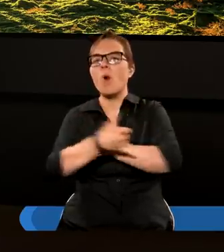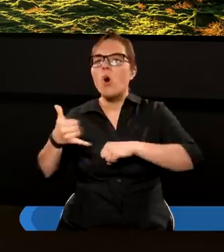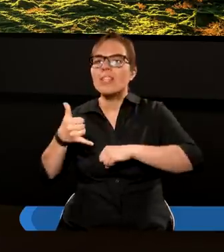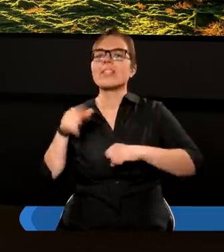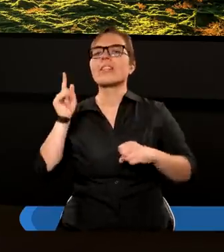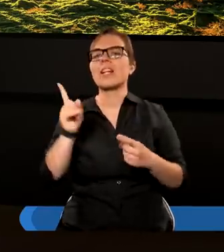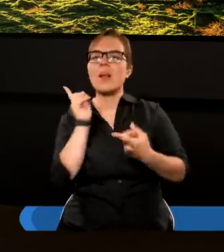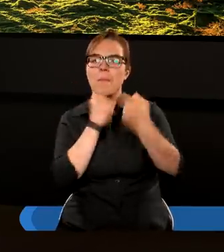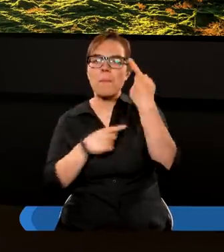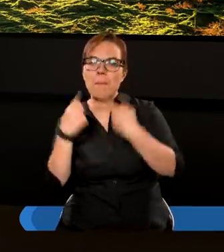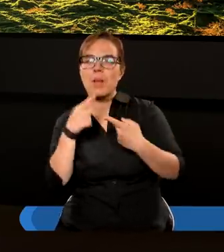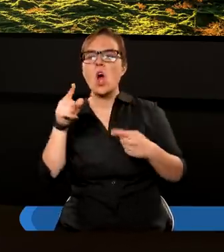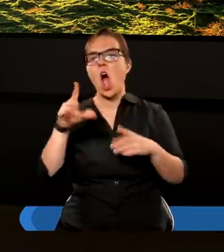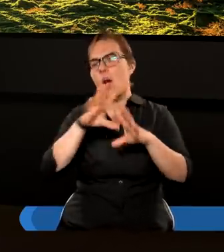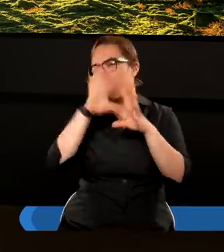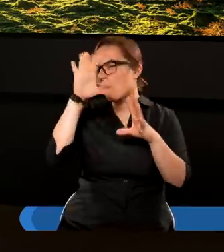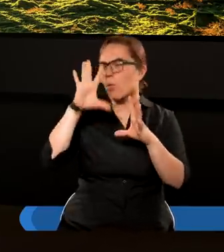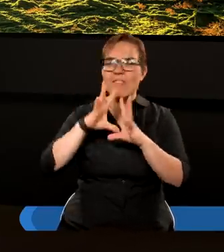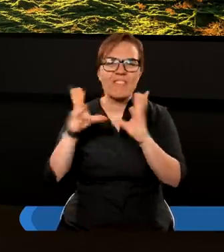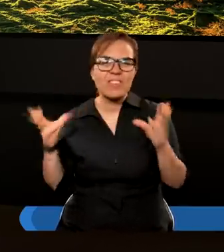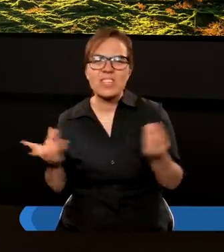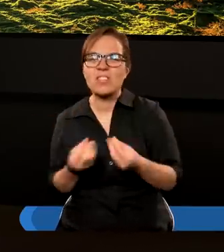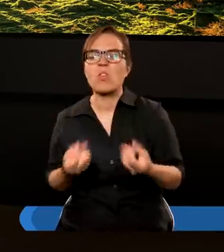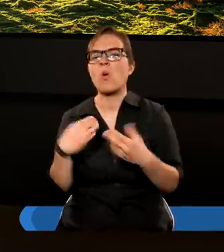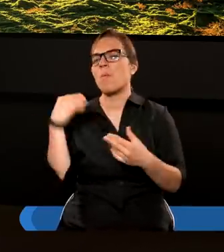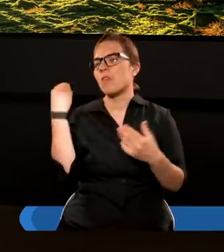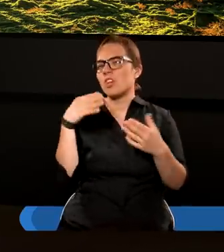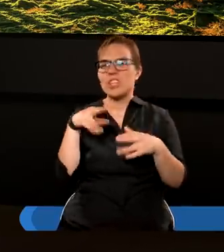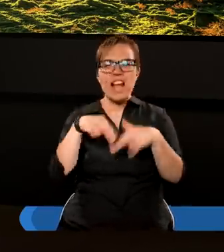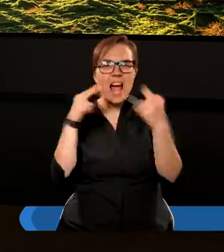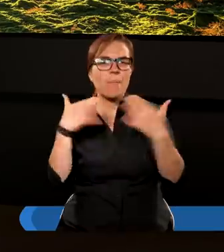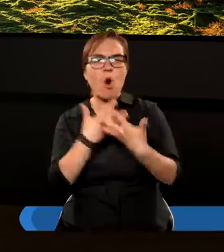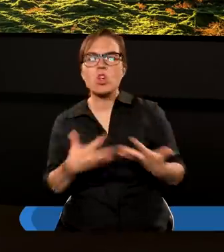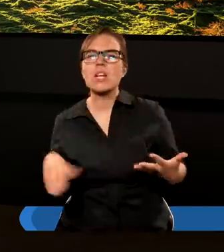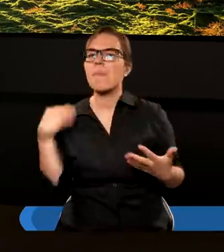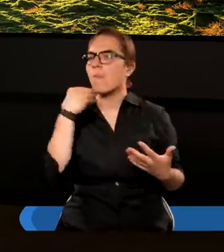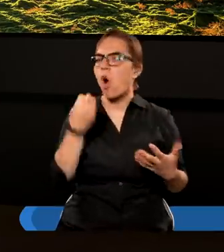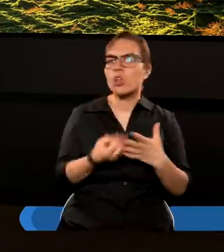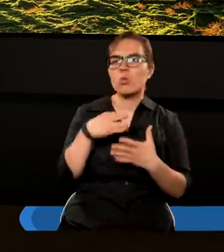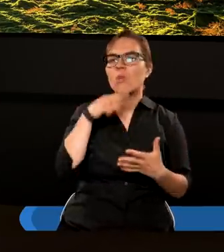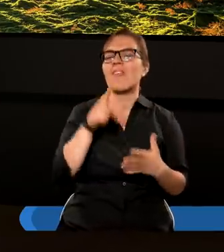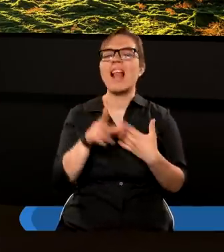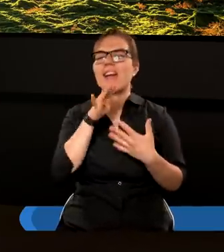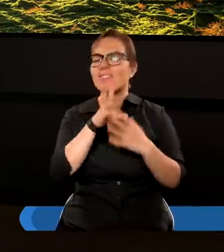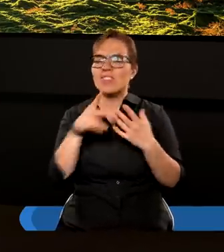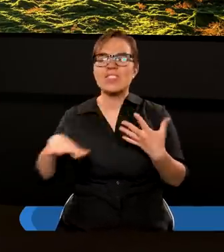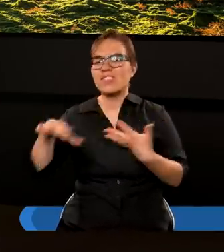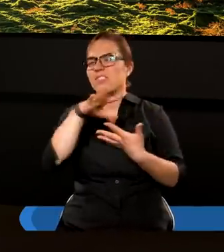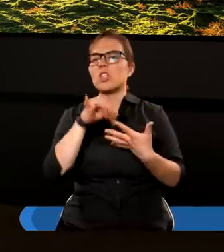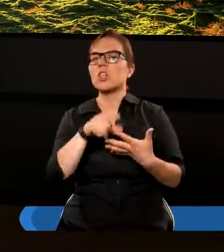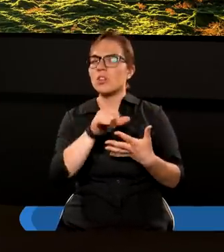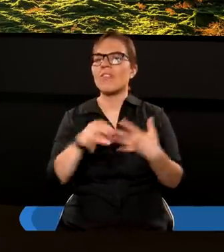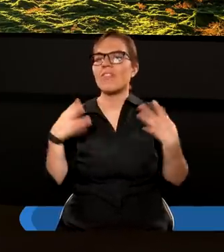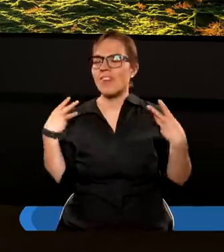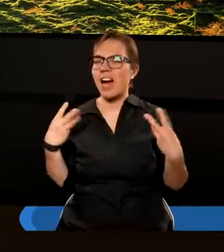myśl. On wszystko stworzył. Niebo, ziemię, morze, źródła, wód dla Izraelitów. Źródła były bardzo ważne.